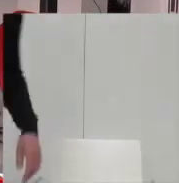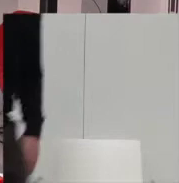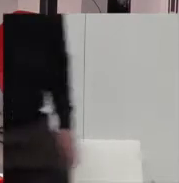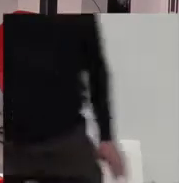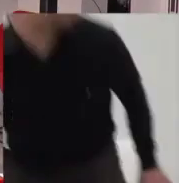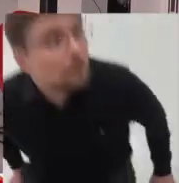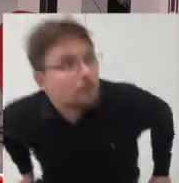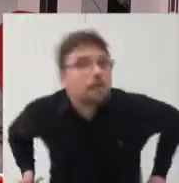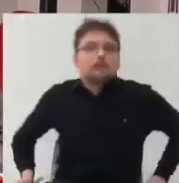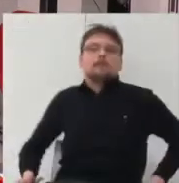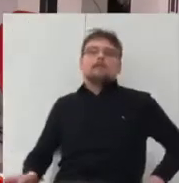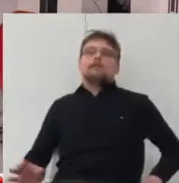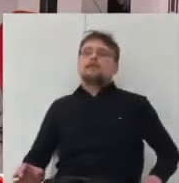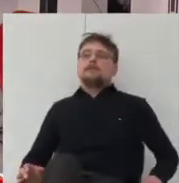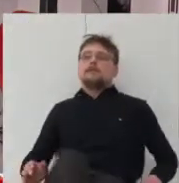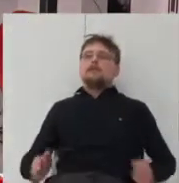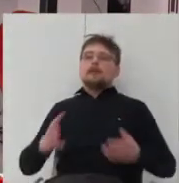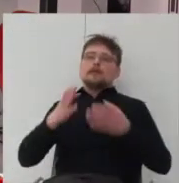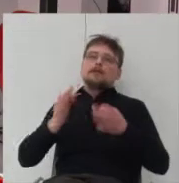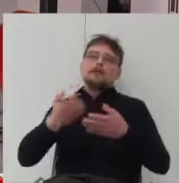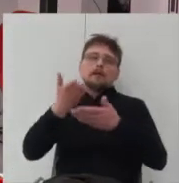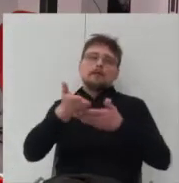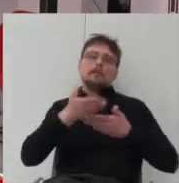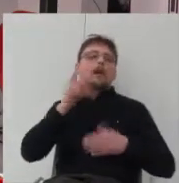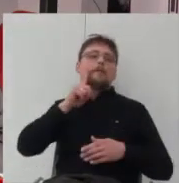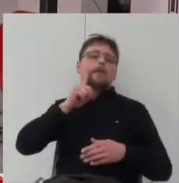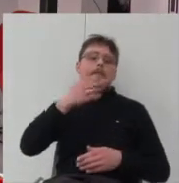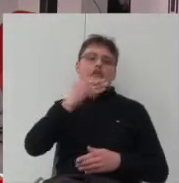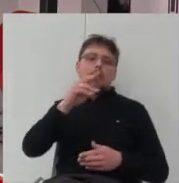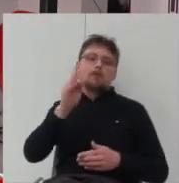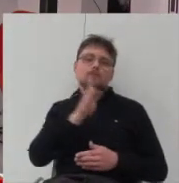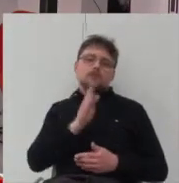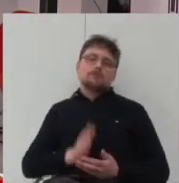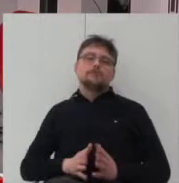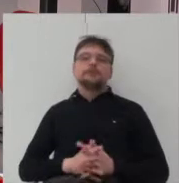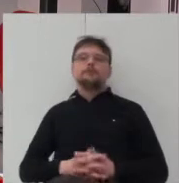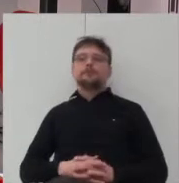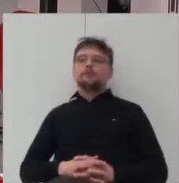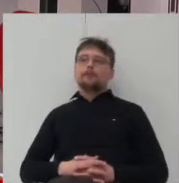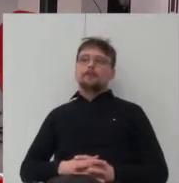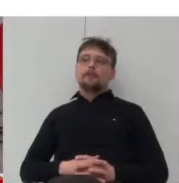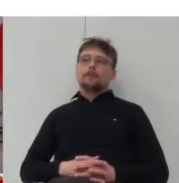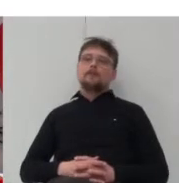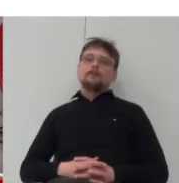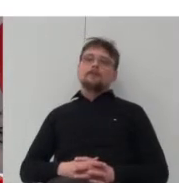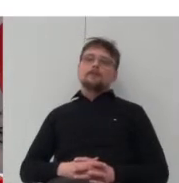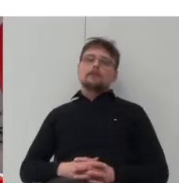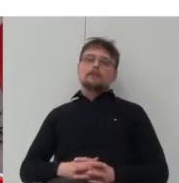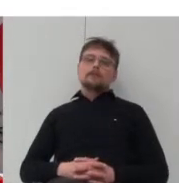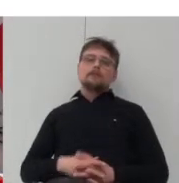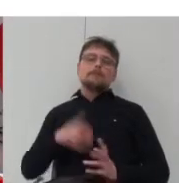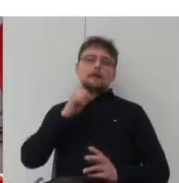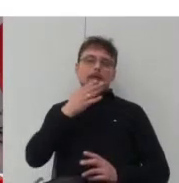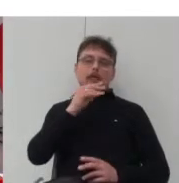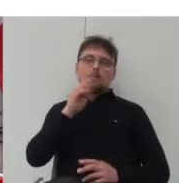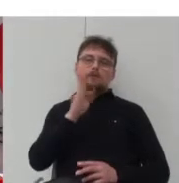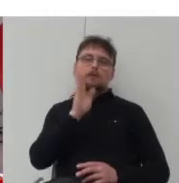Dziękuję bardzo. Teraz poprosimy pana Mateusza. Jakby pani przekazała panu Mateuszowi mikrofon. Pan Mateusz będzie mówi o